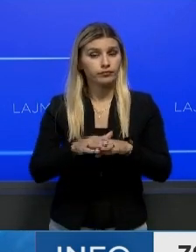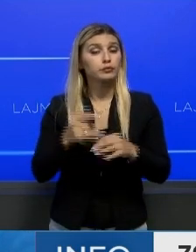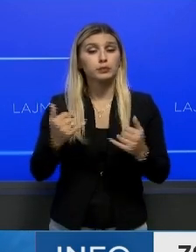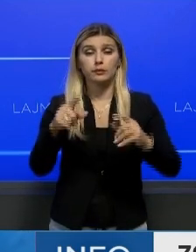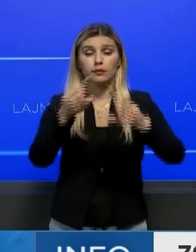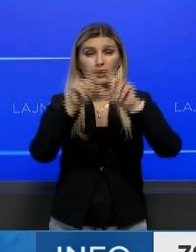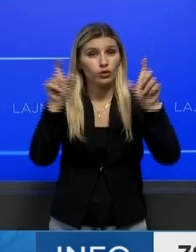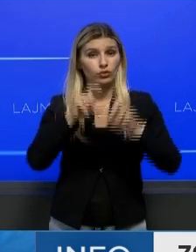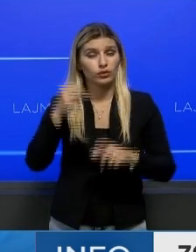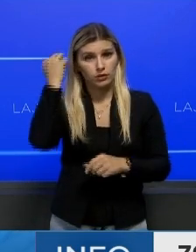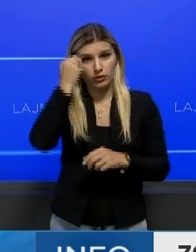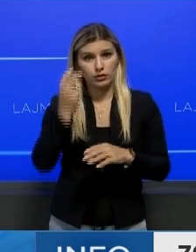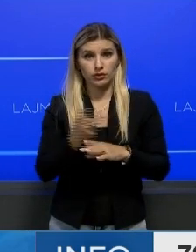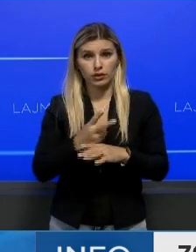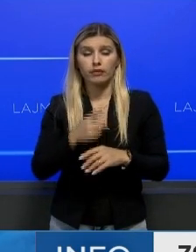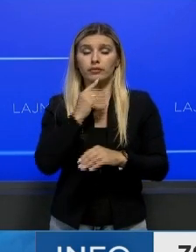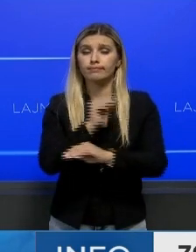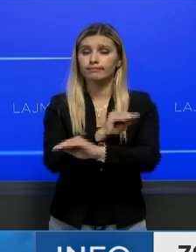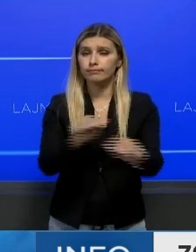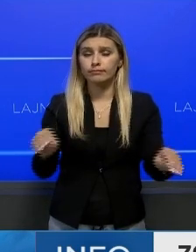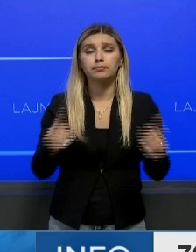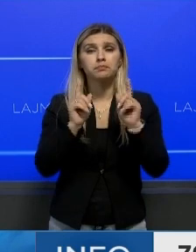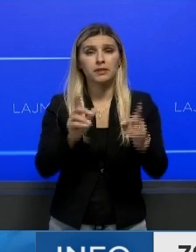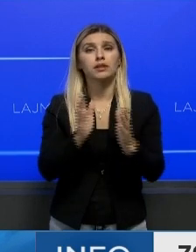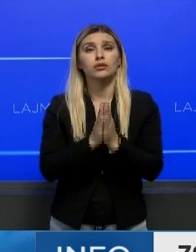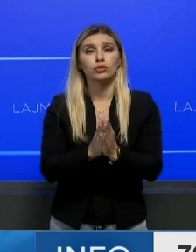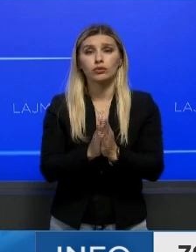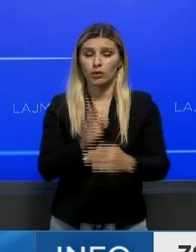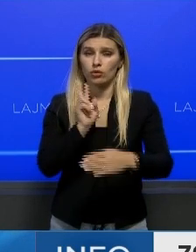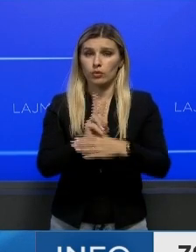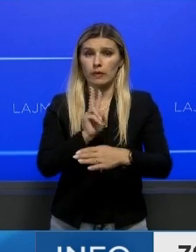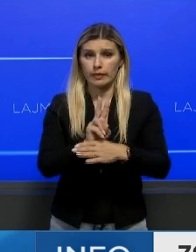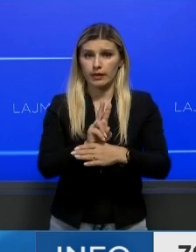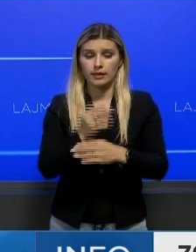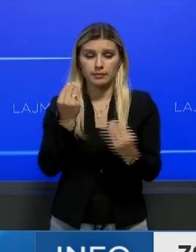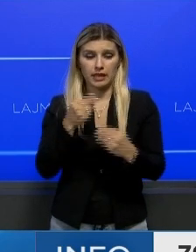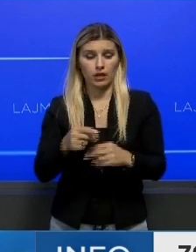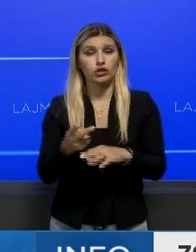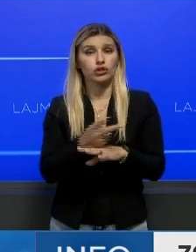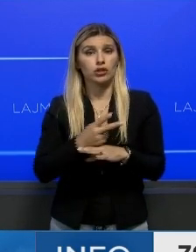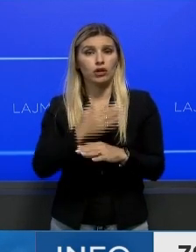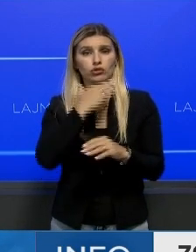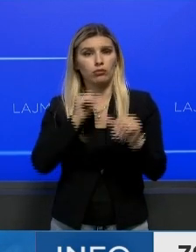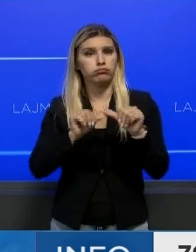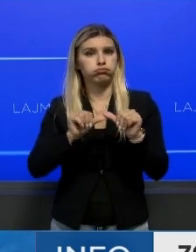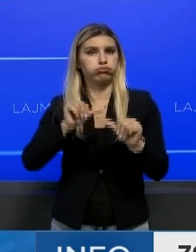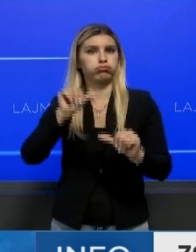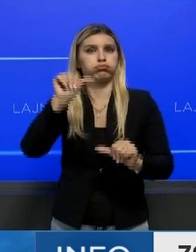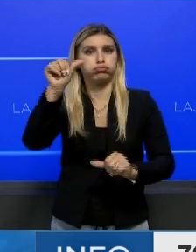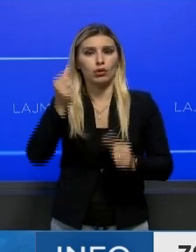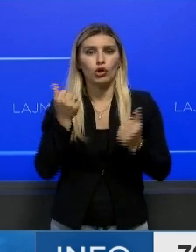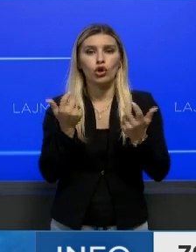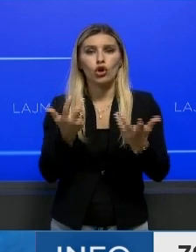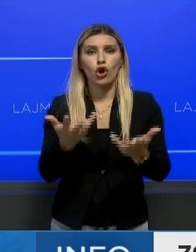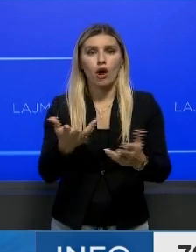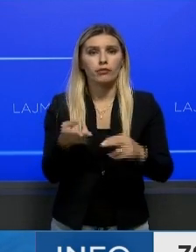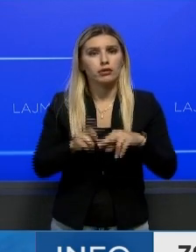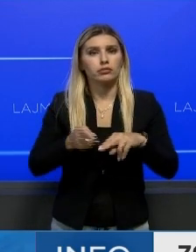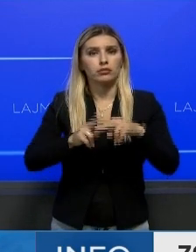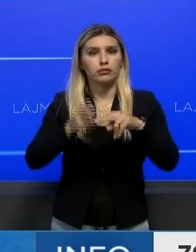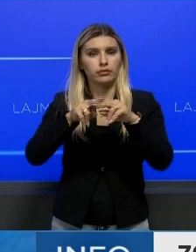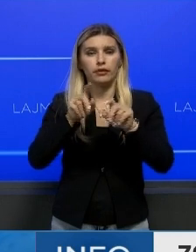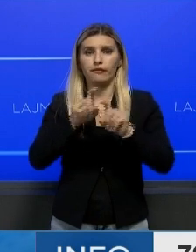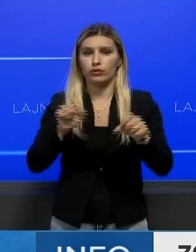ka kërkuar nga qytetarët e Kosovës që të kënë kujdes të shtuar pasi që vendin në po vazhdojnë të shënoj shtim të rasteve të reja